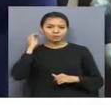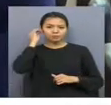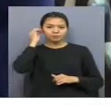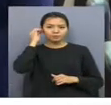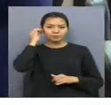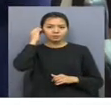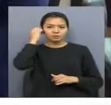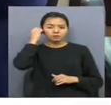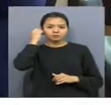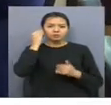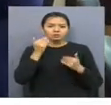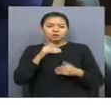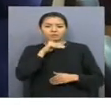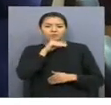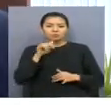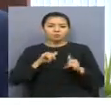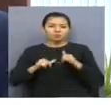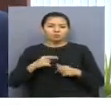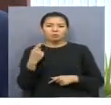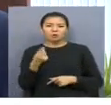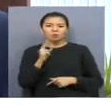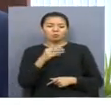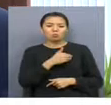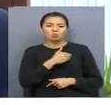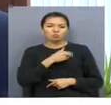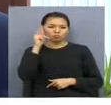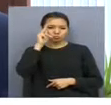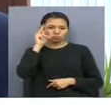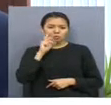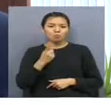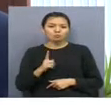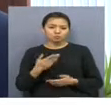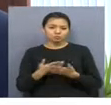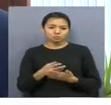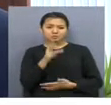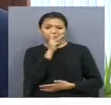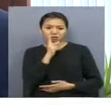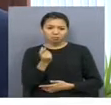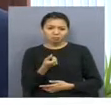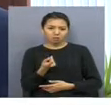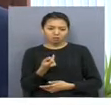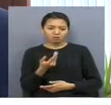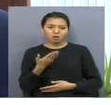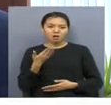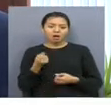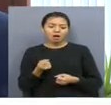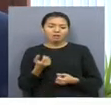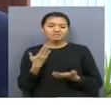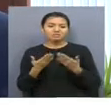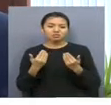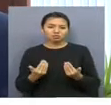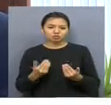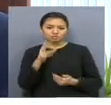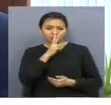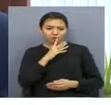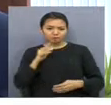мұғалімдік мамандыққа келу аз мысалы. Тек ең неге севе біз? Жалақ аз. Айянды осы жалақының